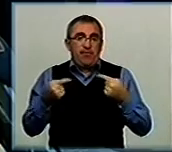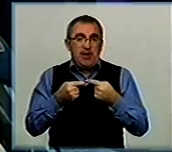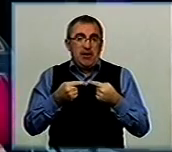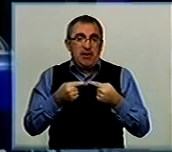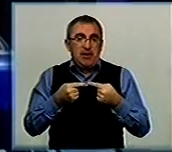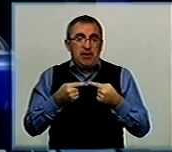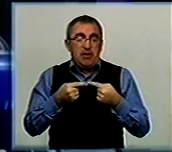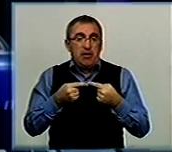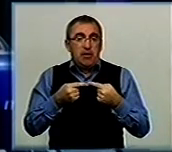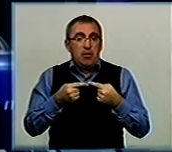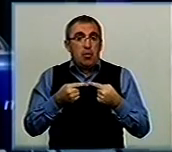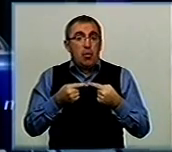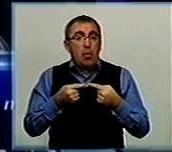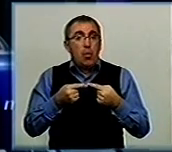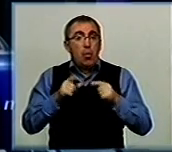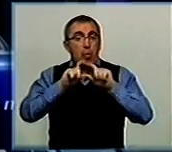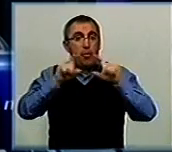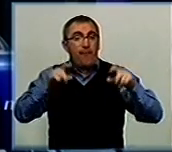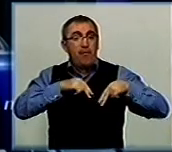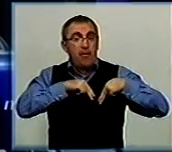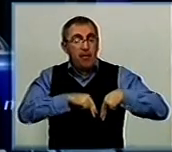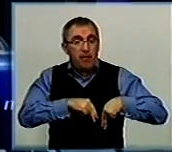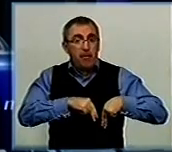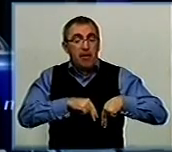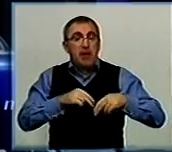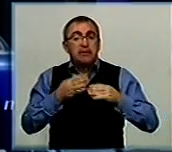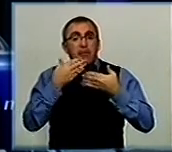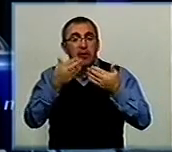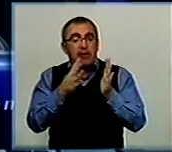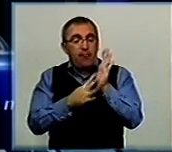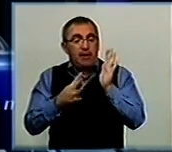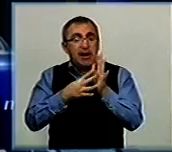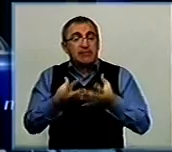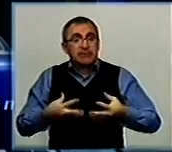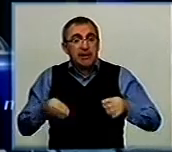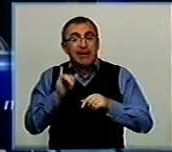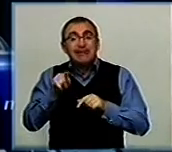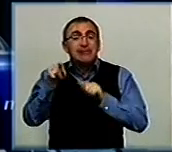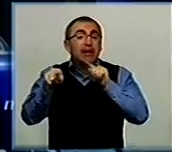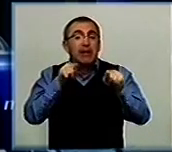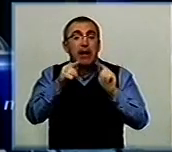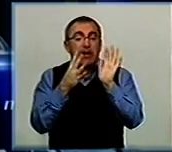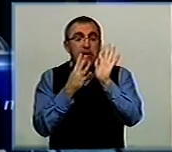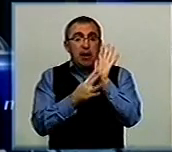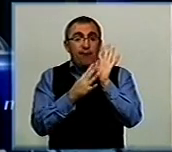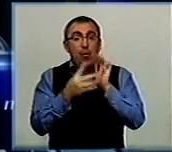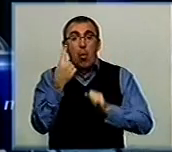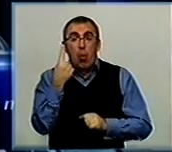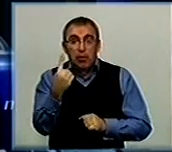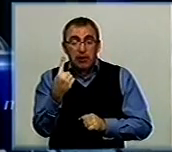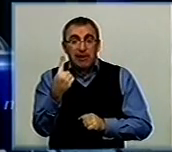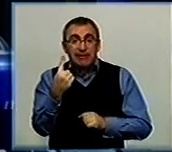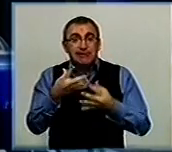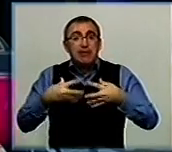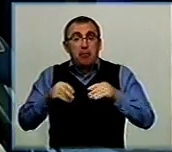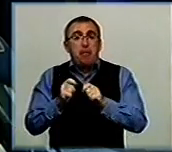управління праці на сьогодні звернулося у нас 99 сімей. Із них 91 сім